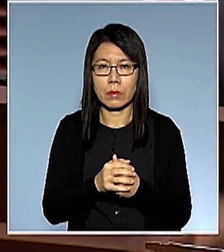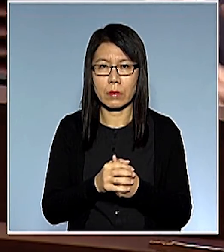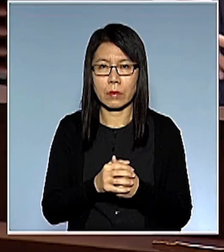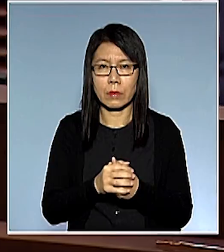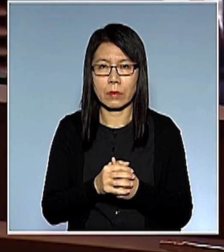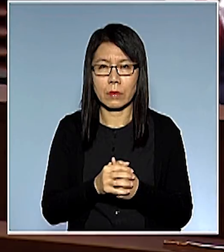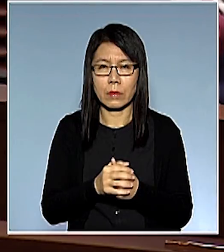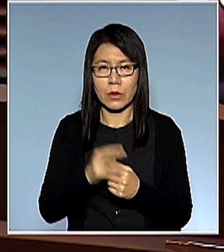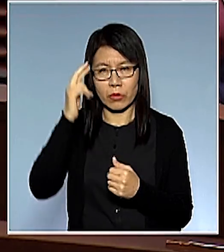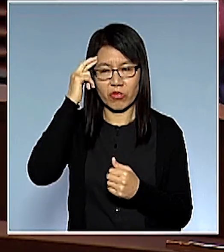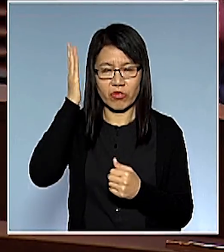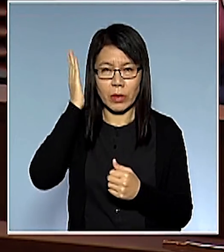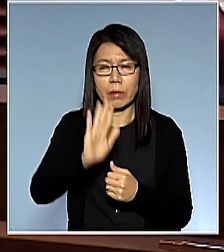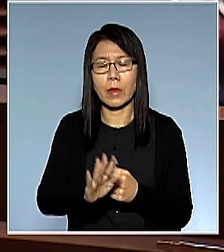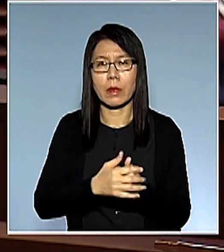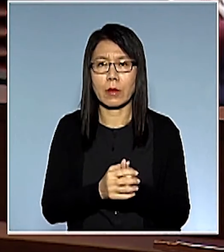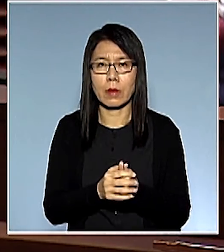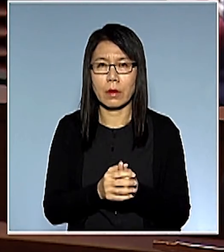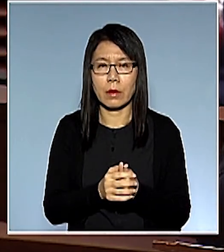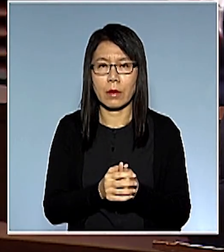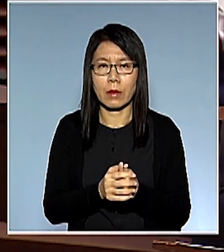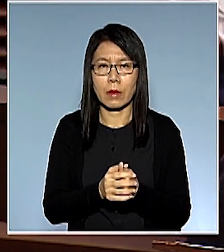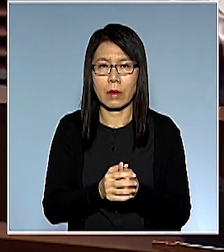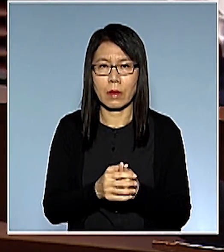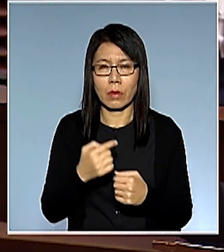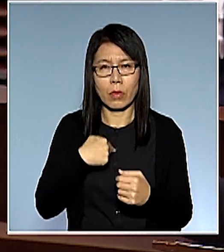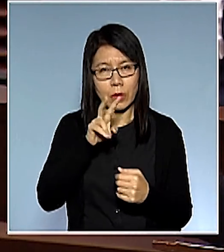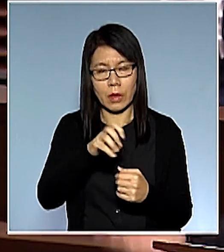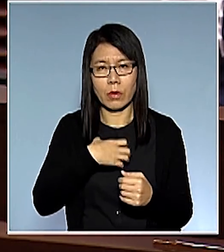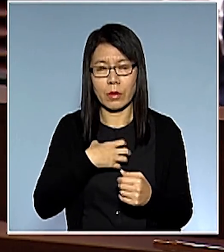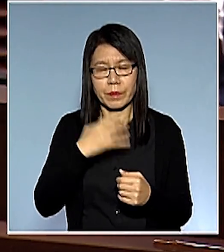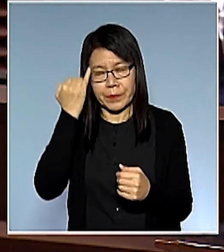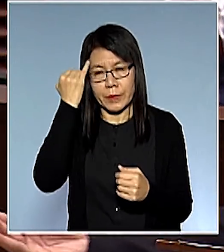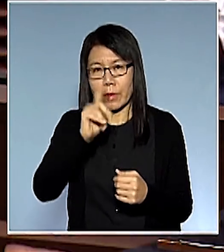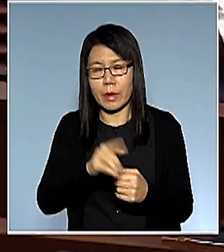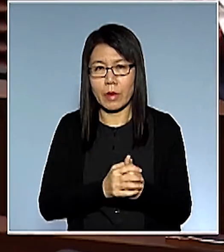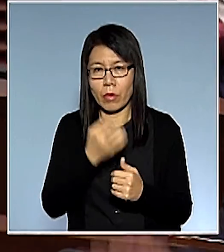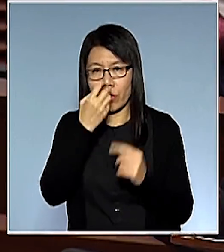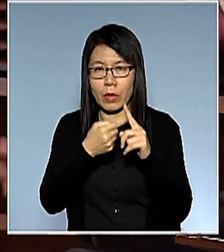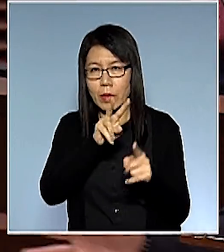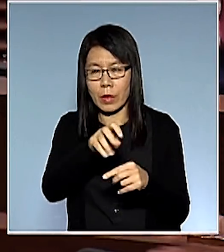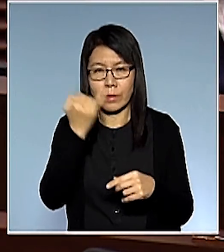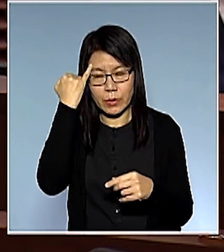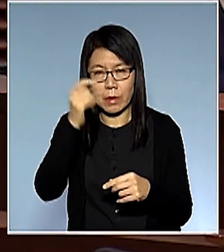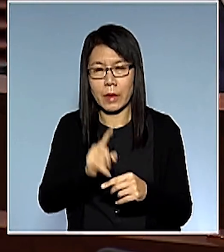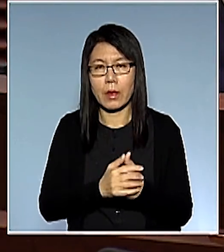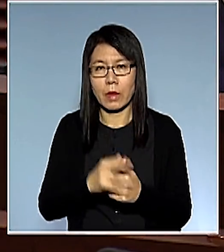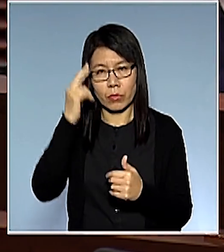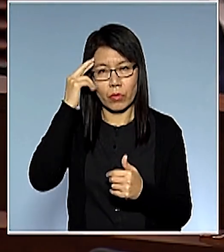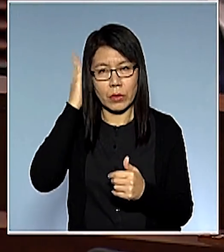他不是傻子起碼在我眼中我不知道是什麼不過在市民眼中我不知道是什麼不過他不是傻子OK